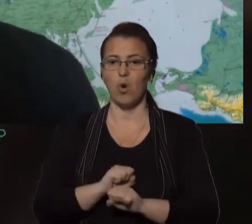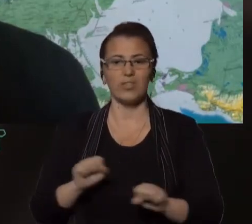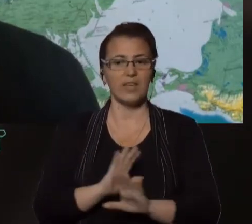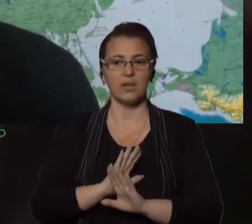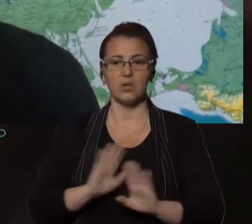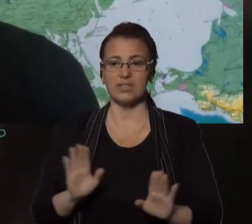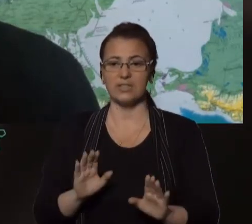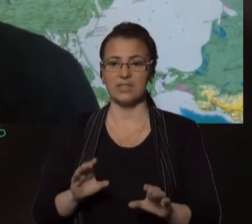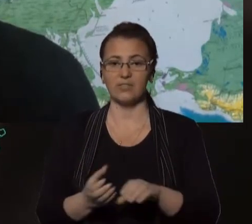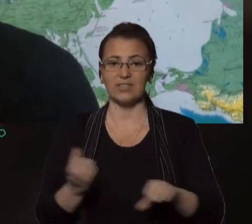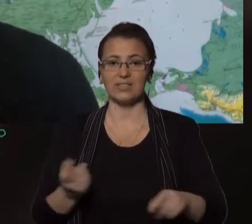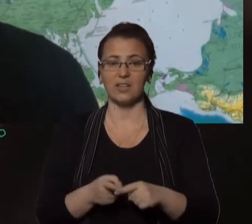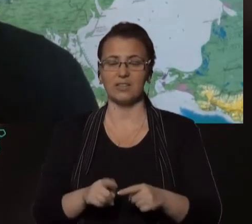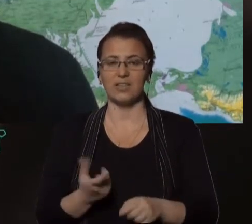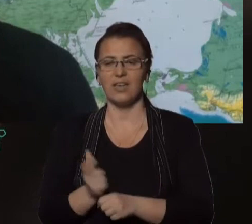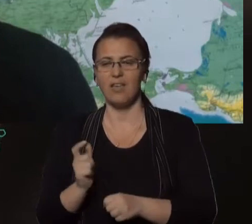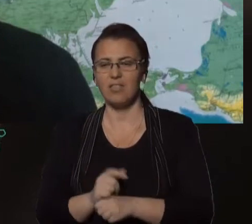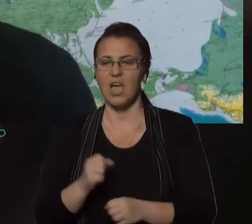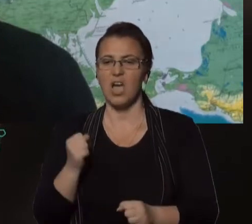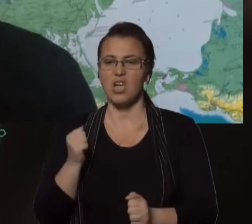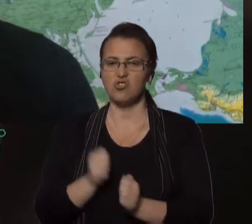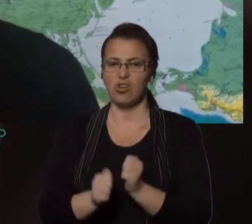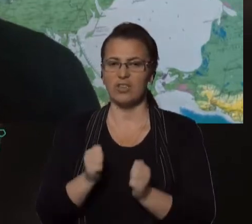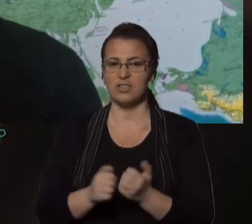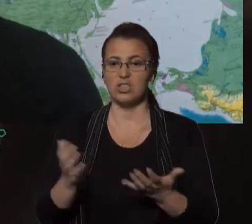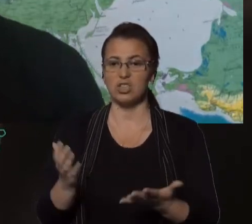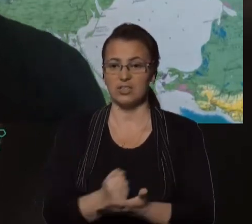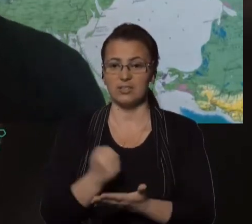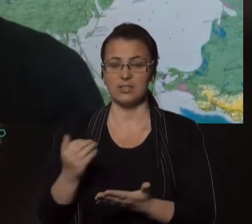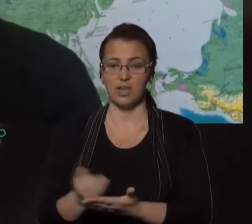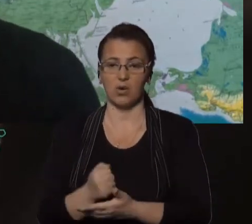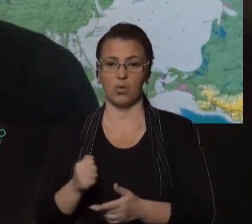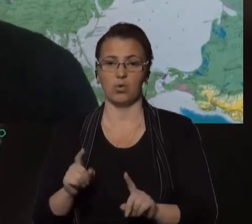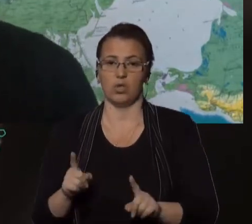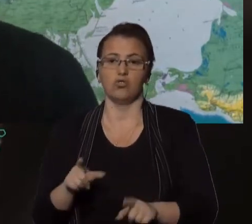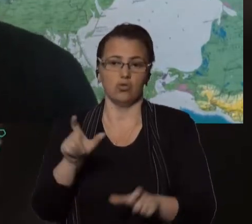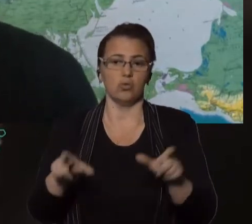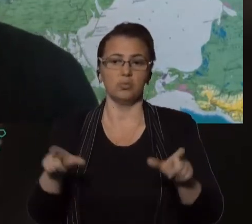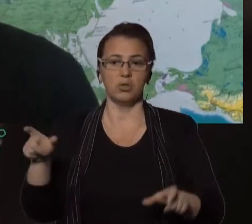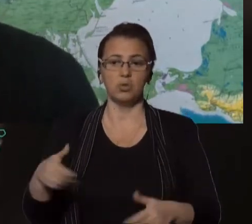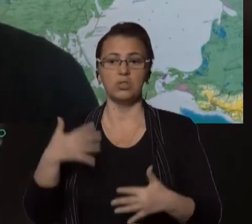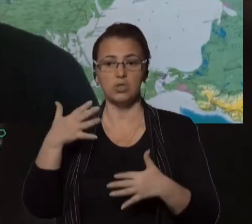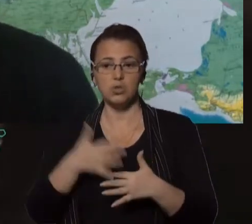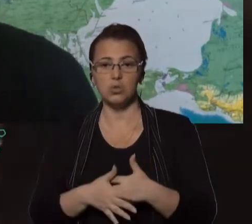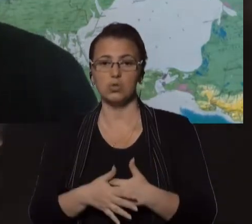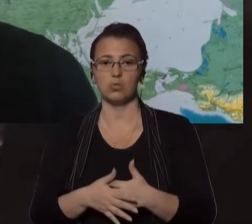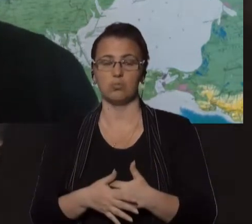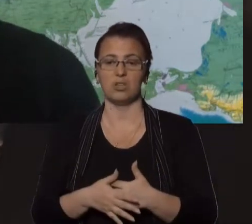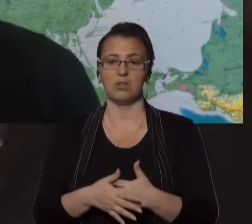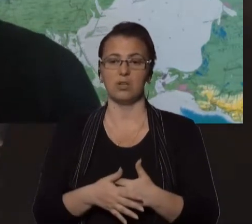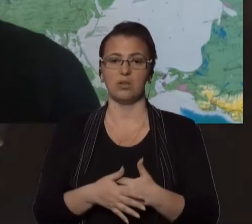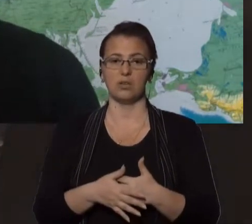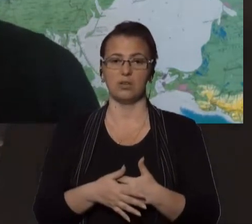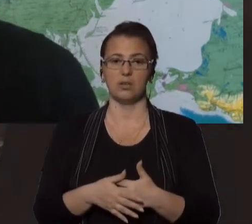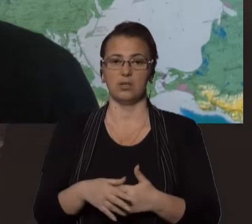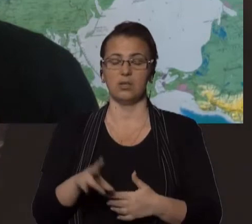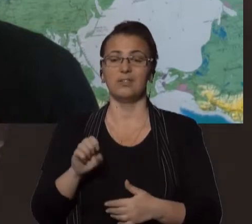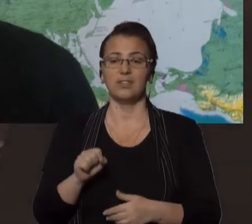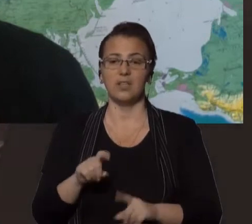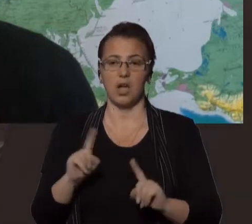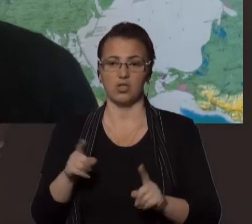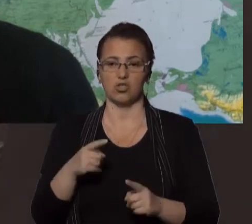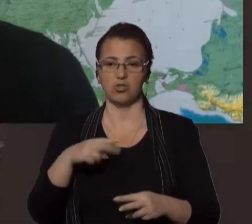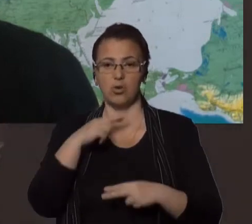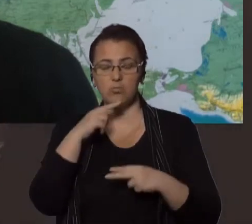найчастіше знаходять сапери, аби люди розуміли, що можуть з більшою вирогідністю вони на що звертати